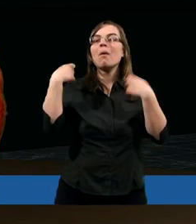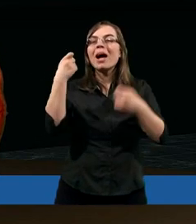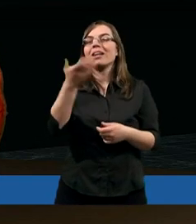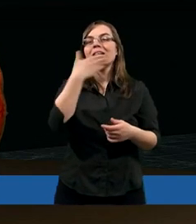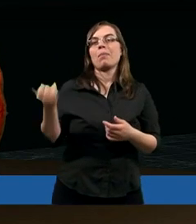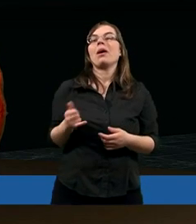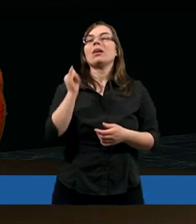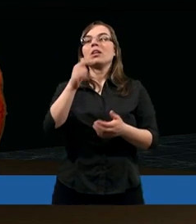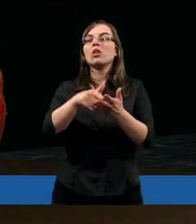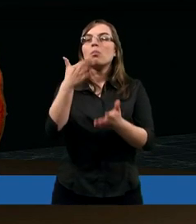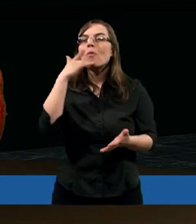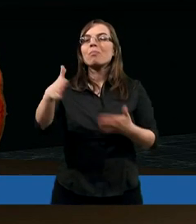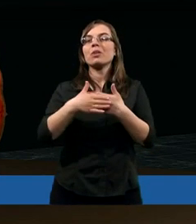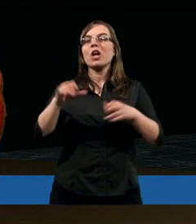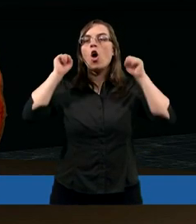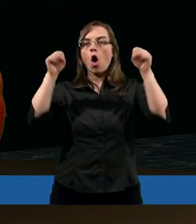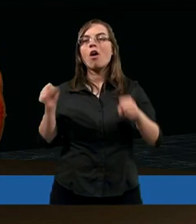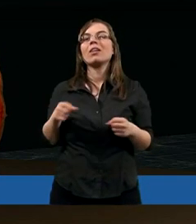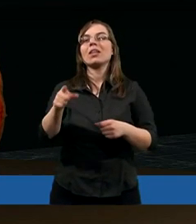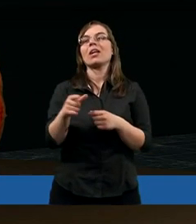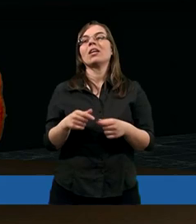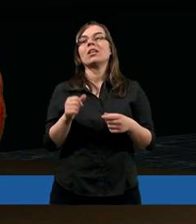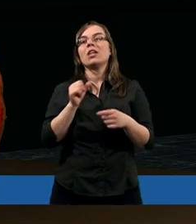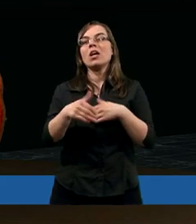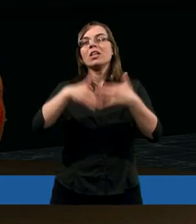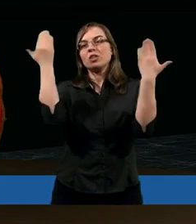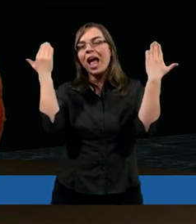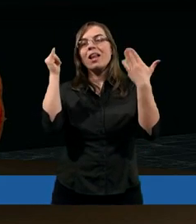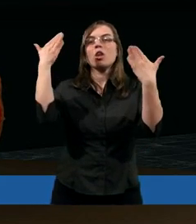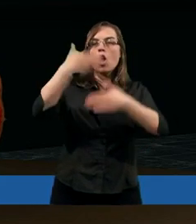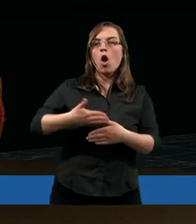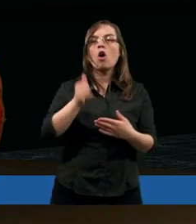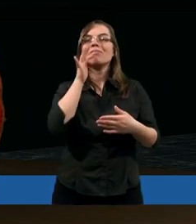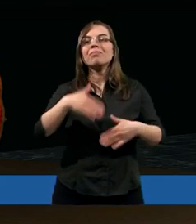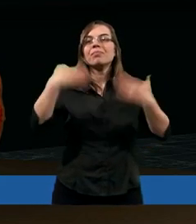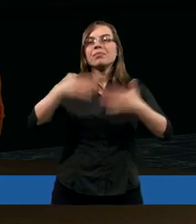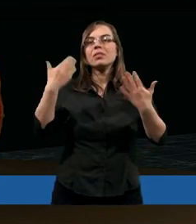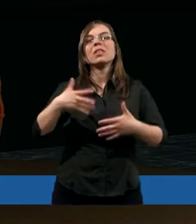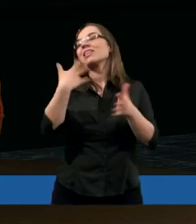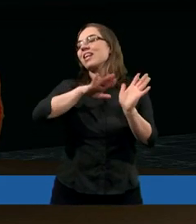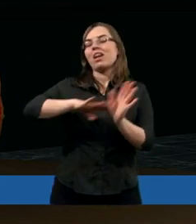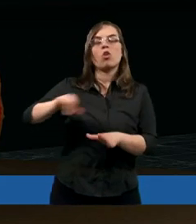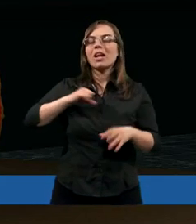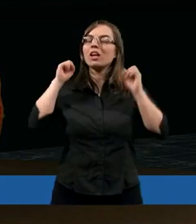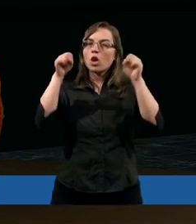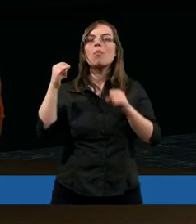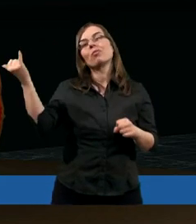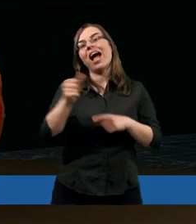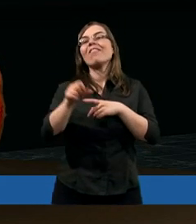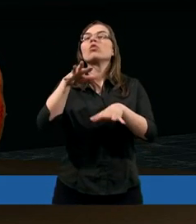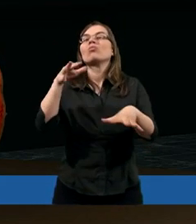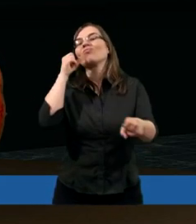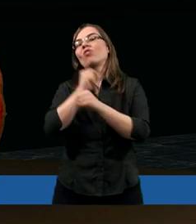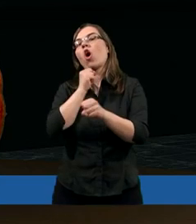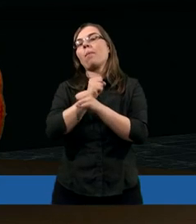i mówił, że przy owcach to się jest dzień i noc i nigdy się nie zostawia owiec, bo zawsze jest coś do roboty.